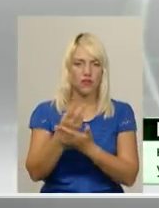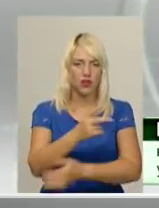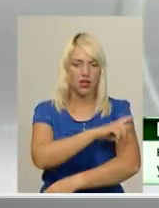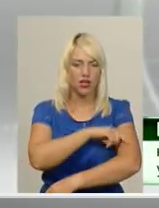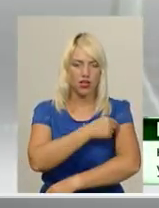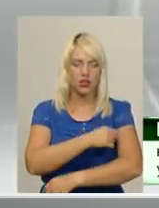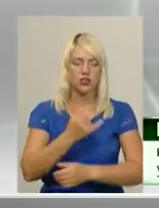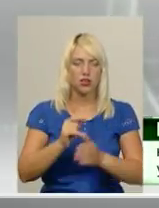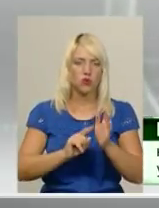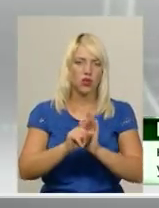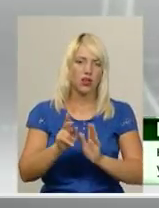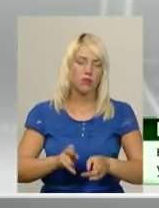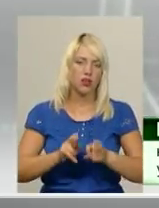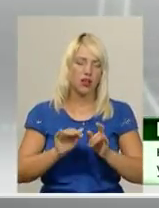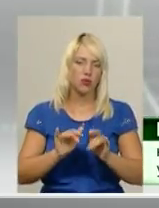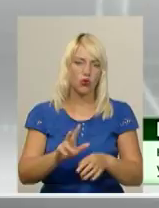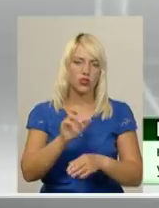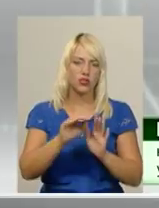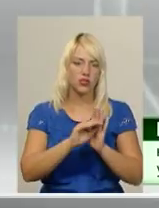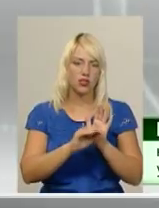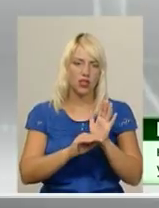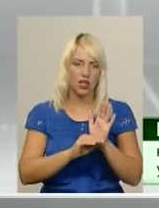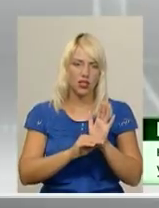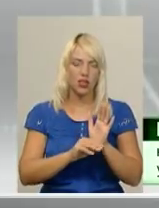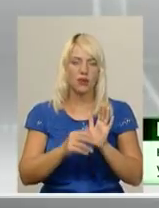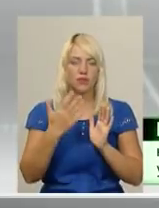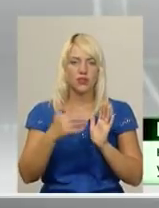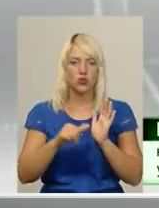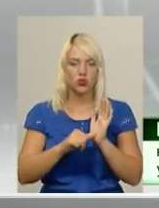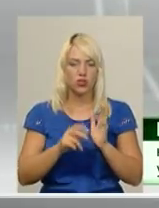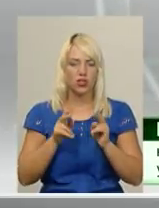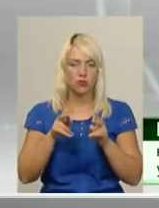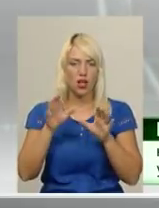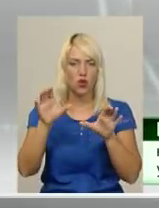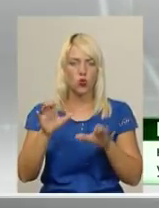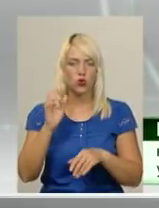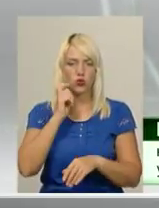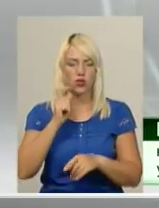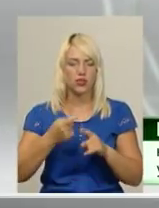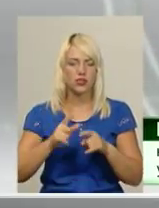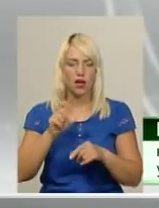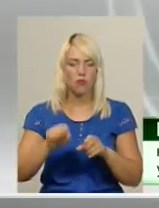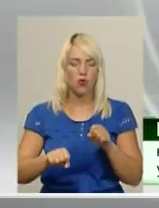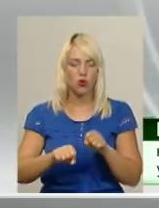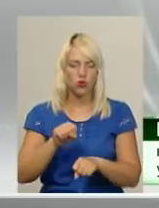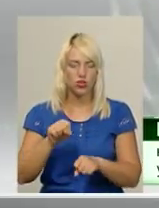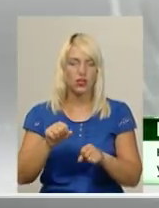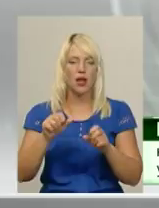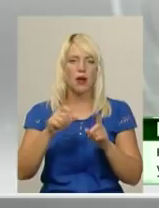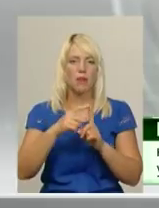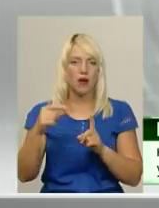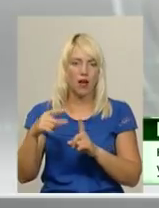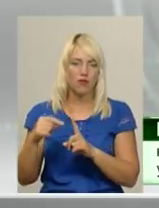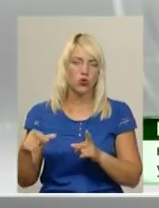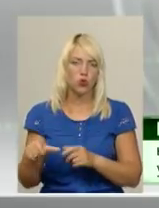кримінальне провадження за ст. 286 КК України – це порушення правил безпеки дорожнього